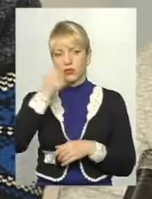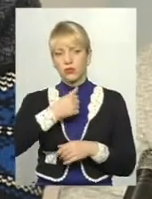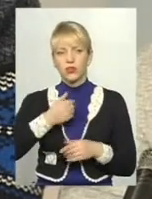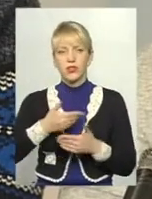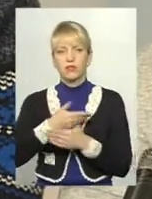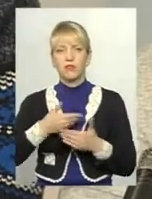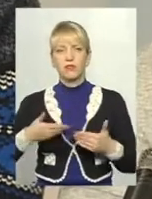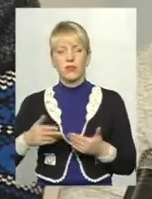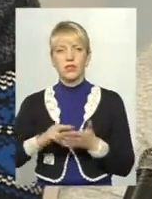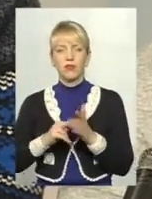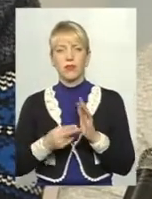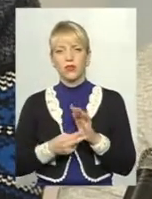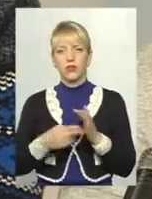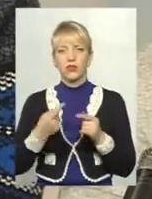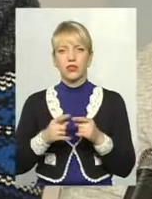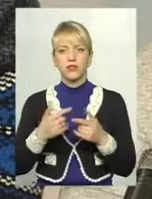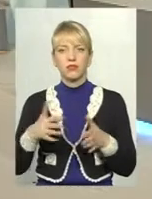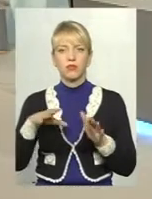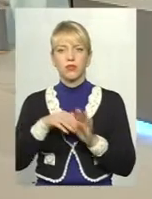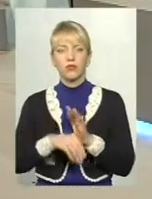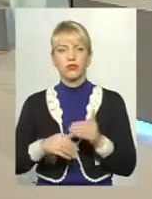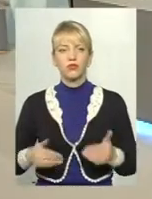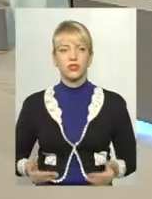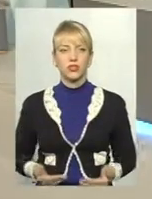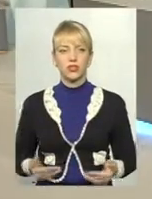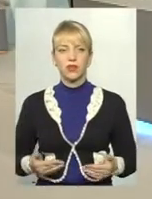запланували, і це вже впроваджуємо в життя.